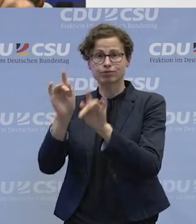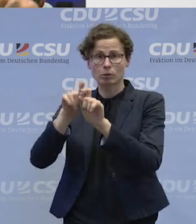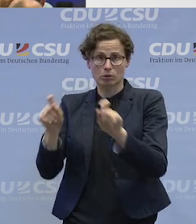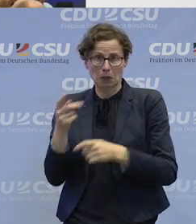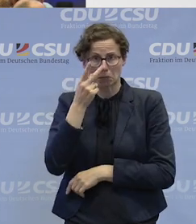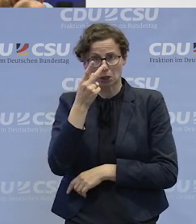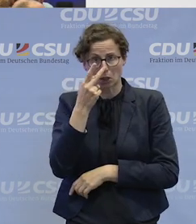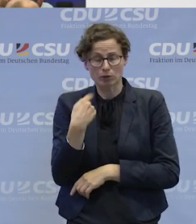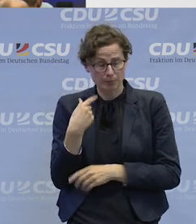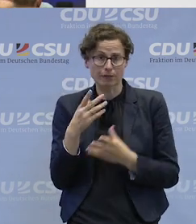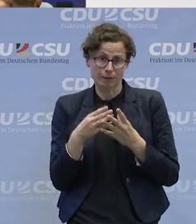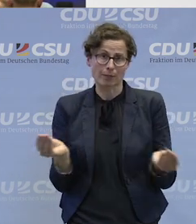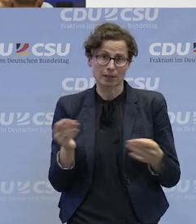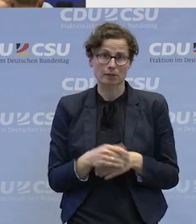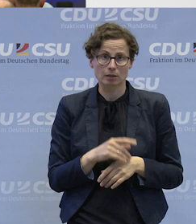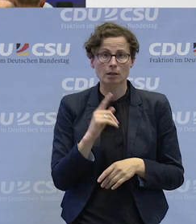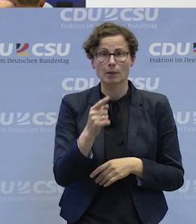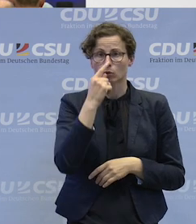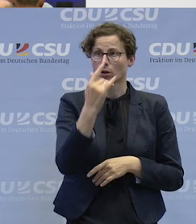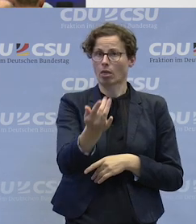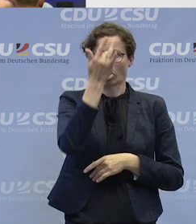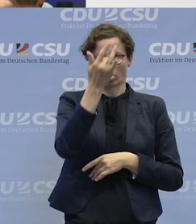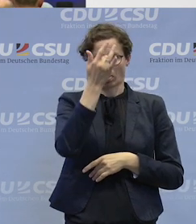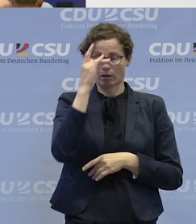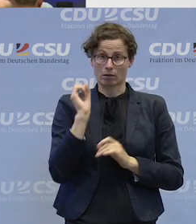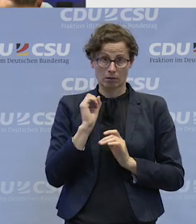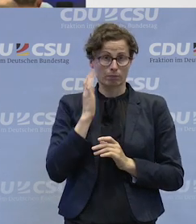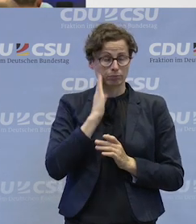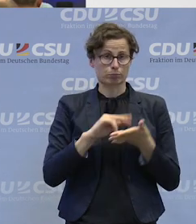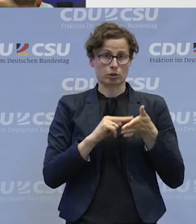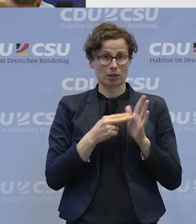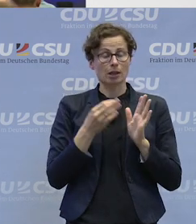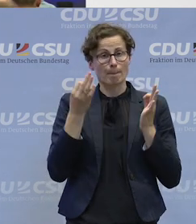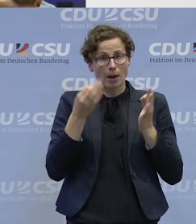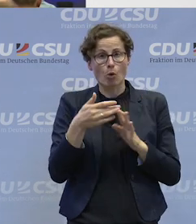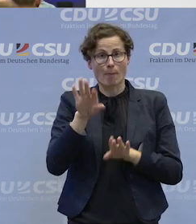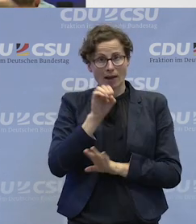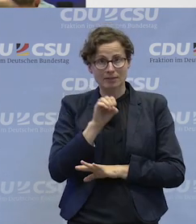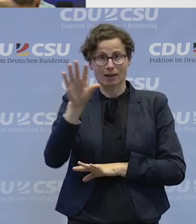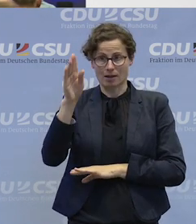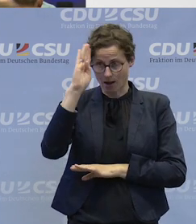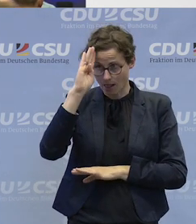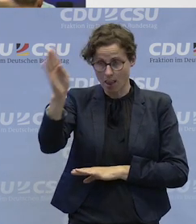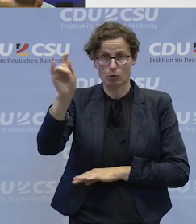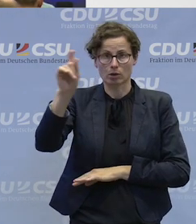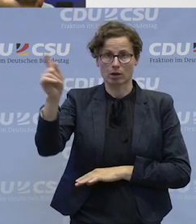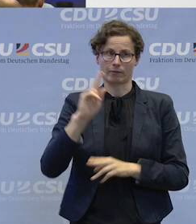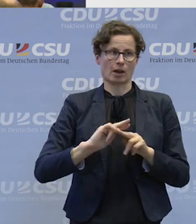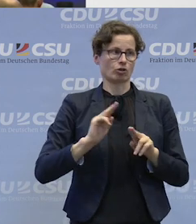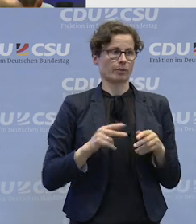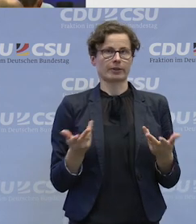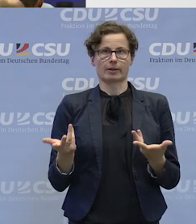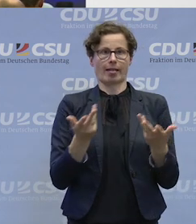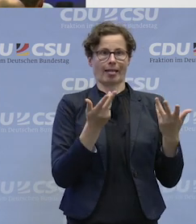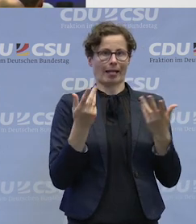Da vermisse ich deutliche Signale der Politik. Das muss ich auch ganz deutlich mal sagen. Hier werden Werkstätten ziemlich im Regen stehen gelassen mit den